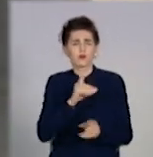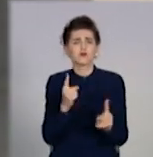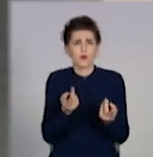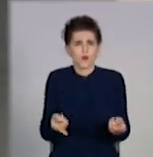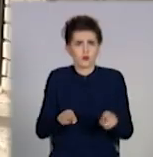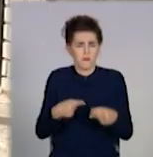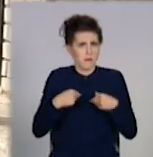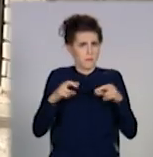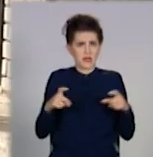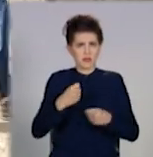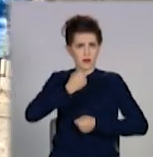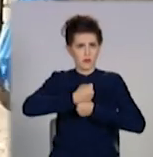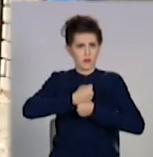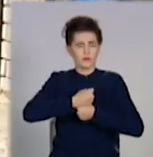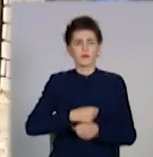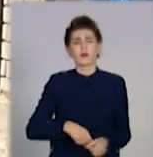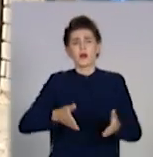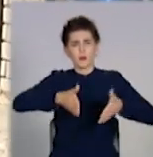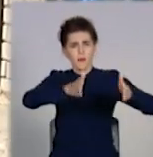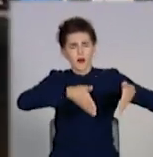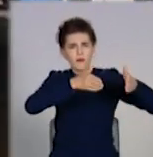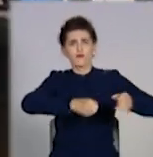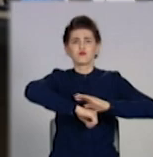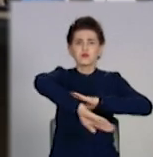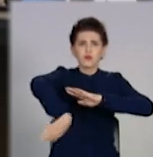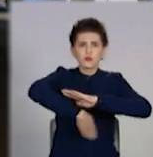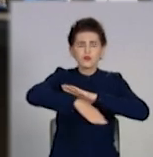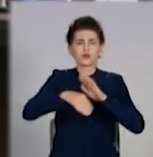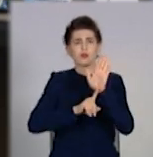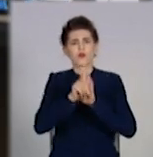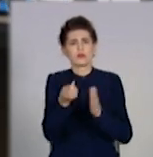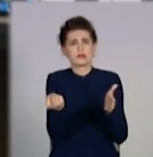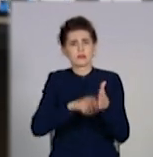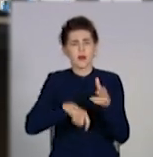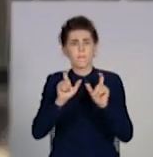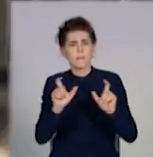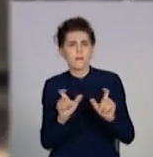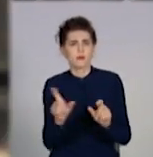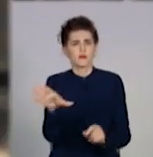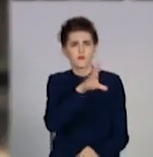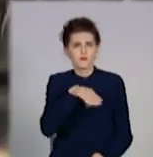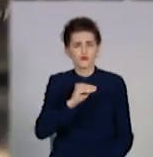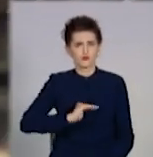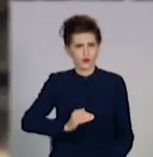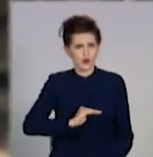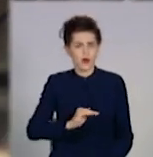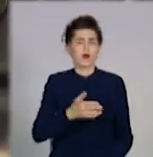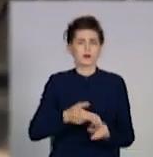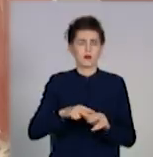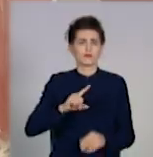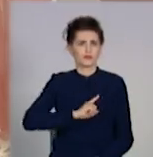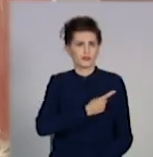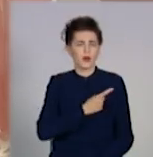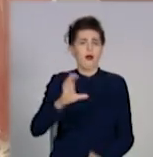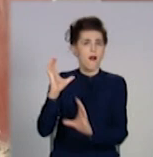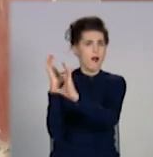роботи. Павільйони пусті, торговці мують прилавки та зачиняють магазини. Підприємці обурені. На камеру розмовляти